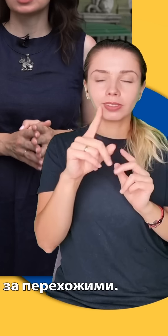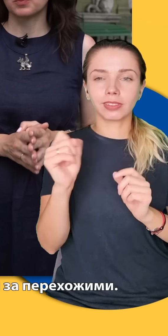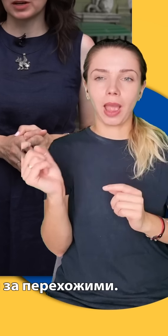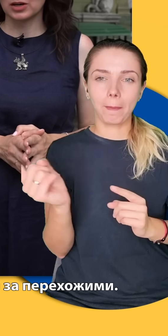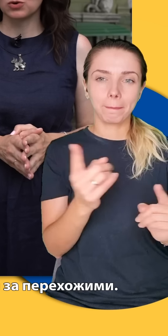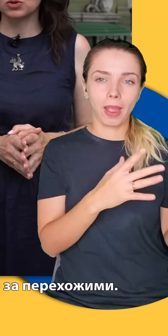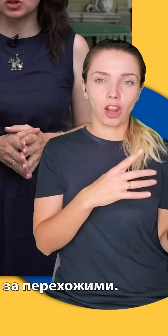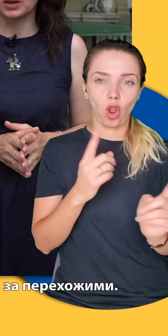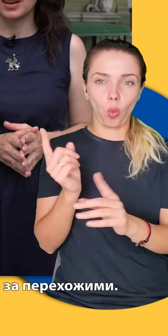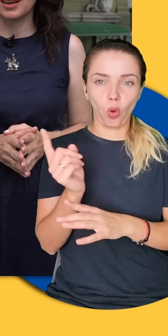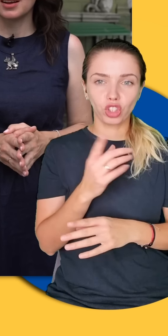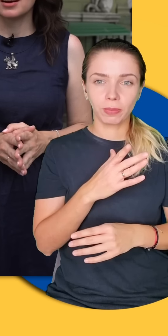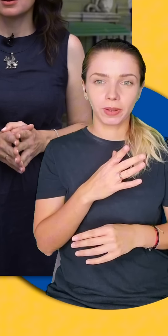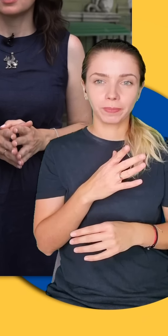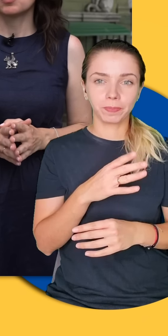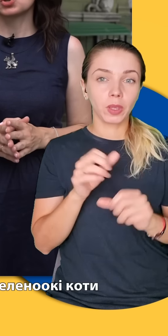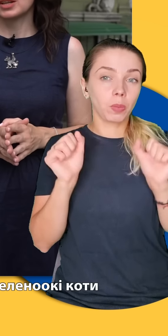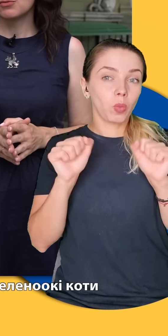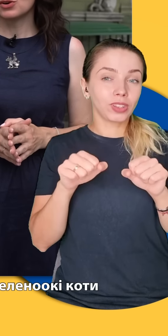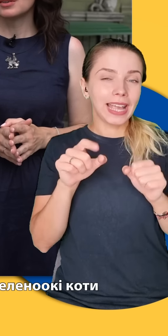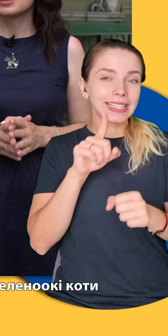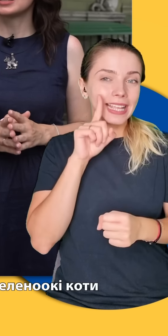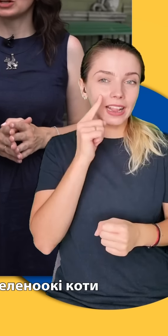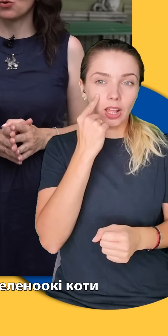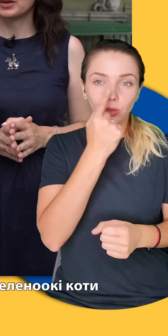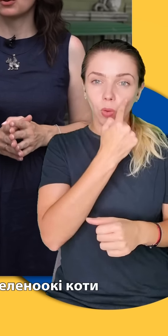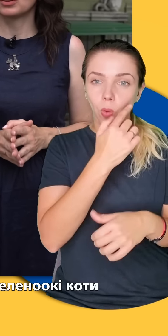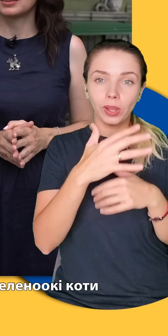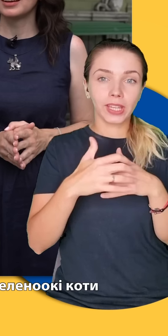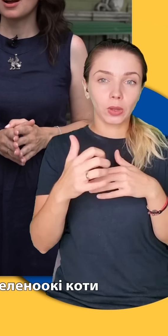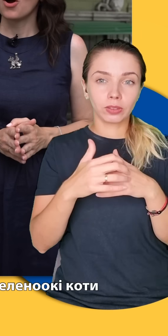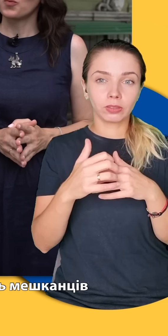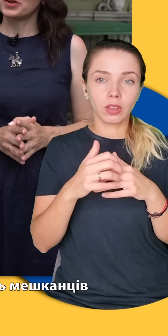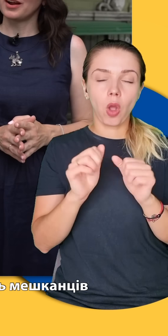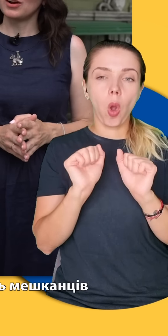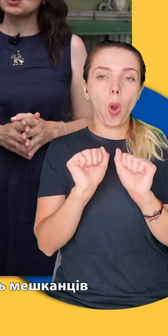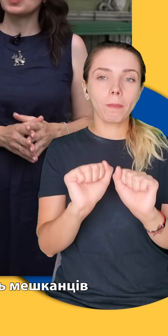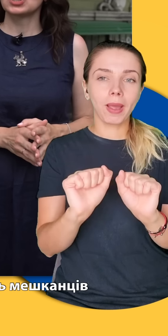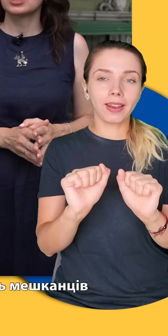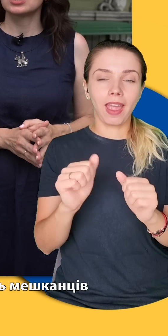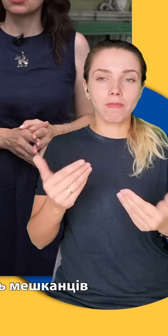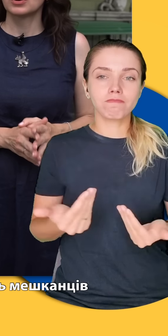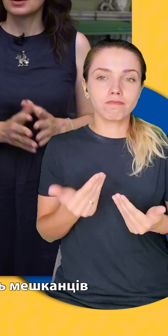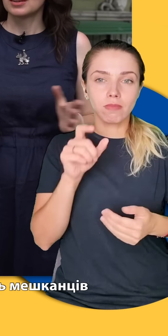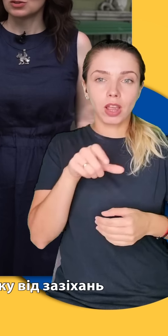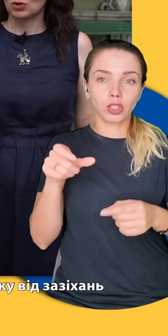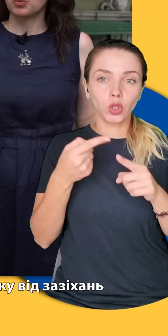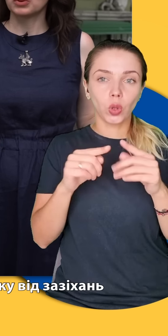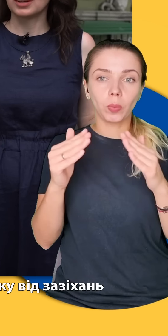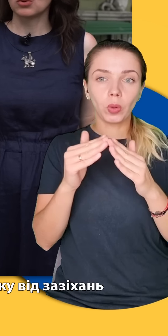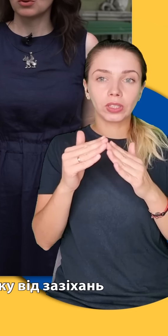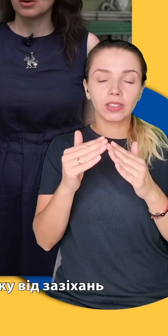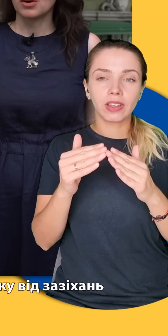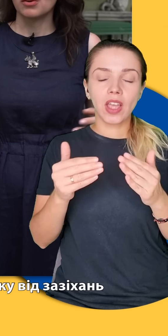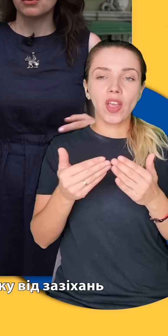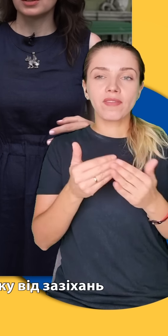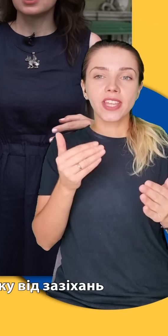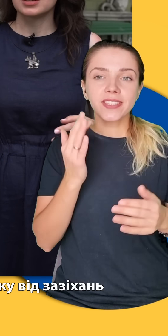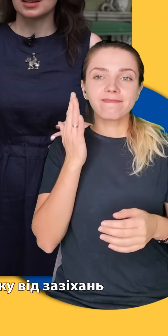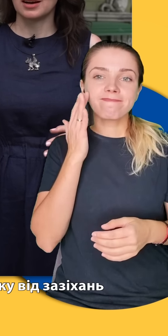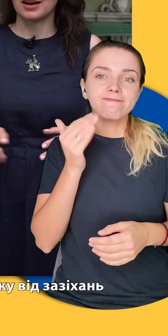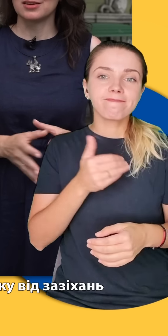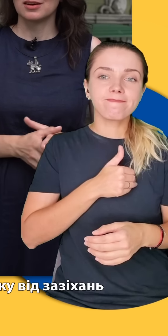спостерігаючи за перехожими. Можливо, зеленоокі коти оберігають мешканців цього будинку